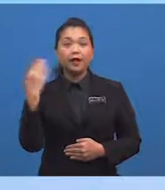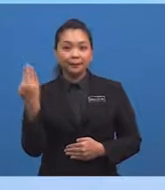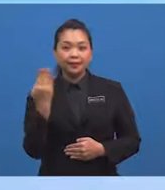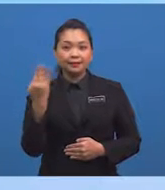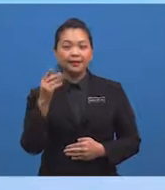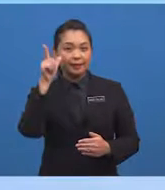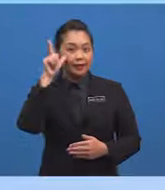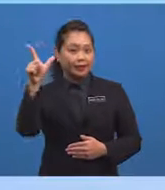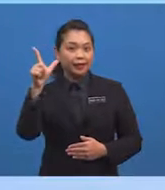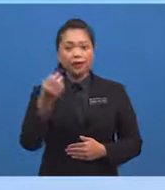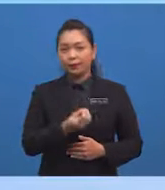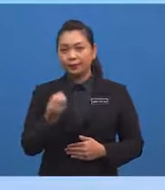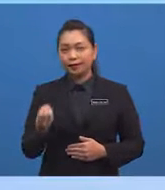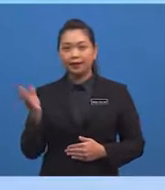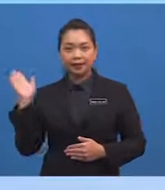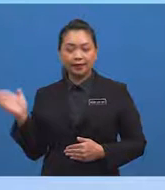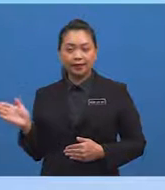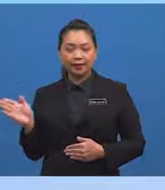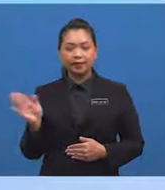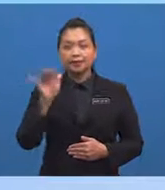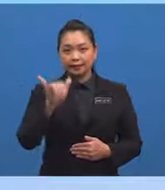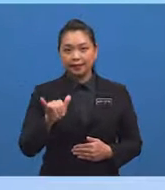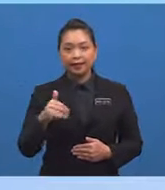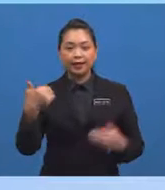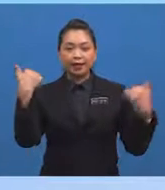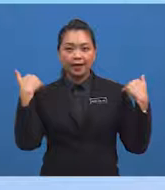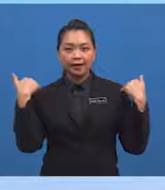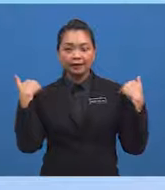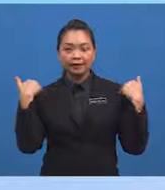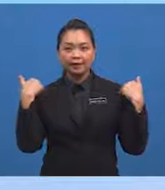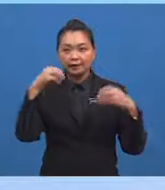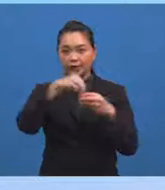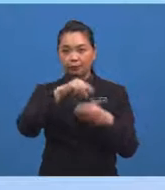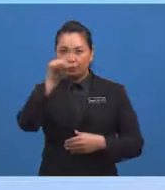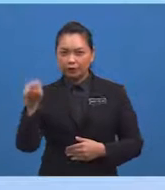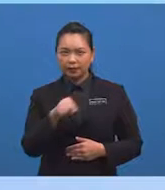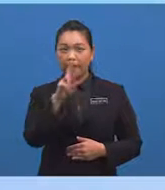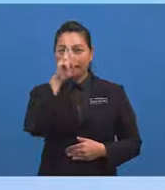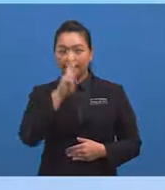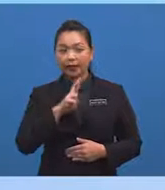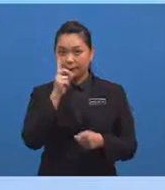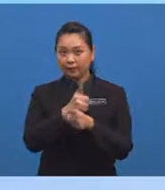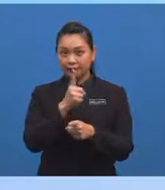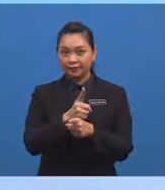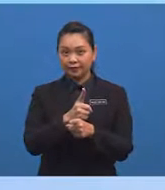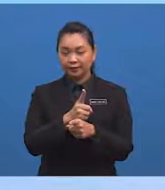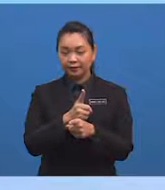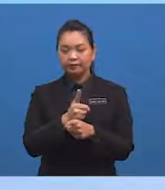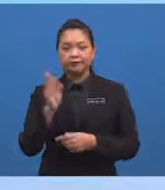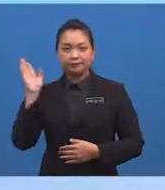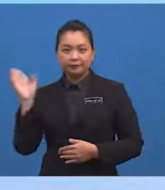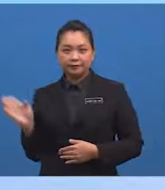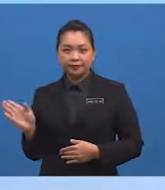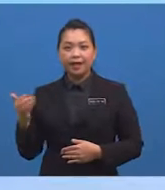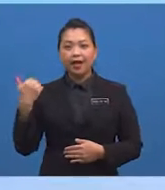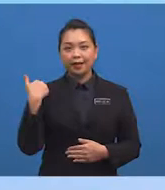biasa lihat objek yang berada dalam bulatan merah ini Ya, ini